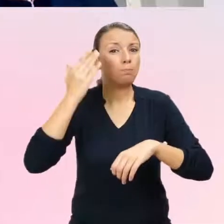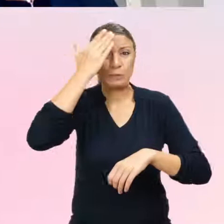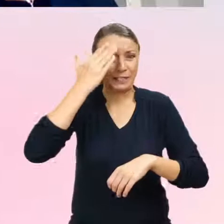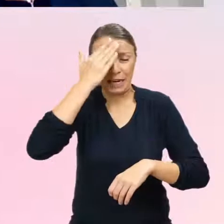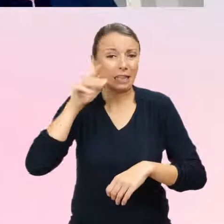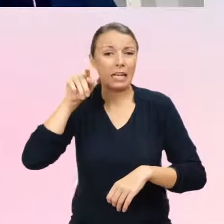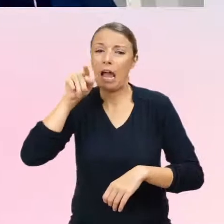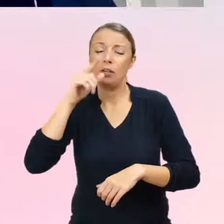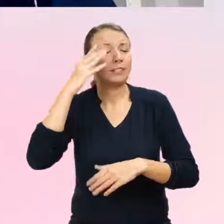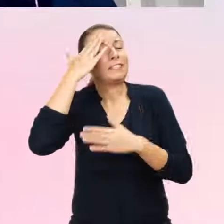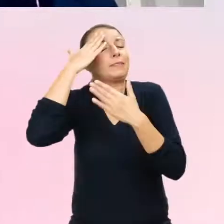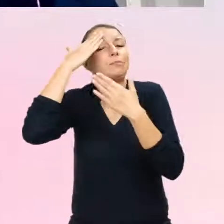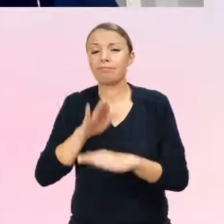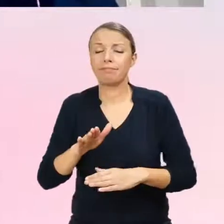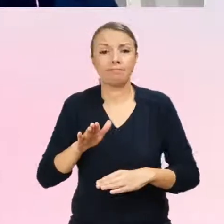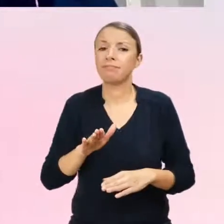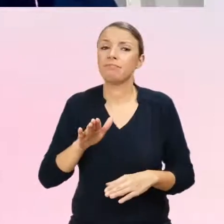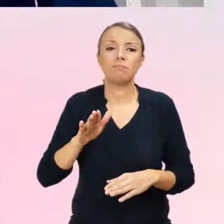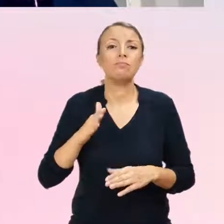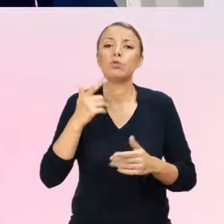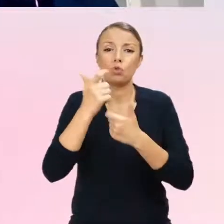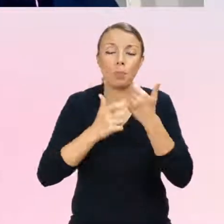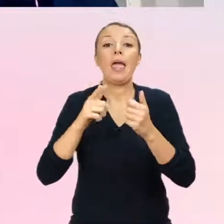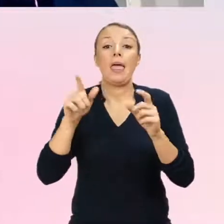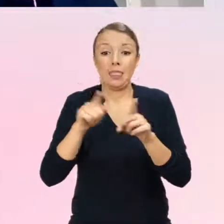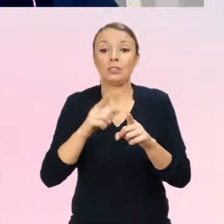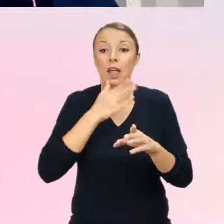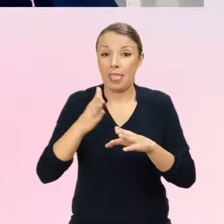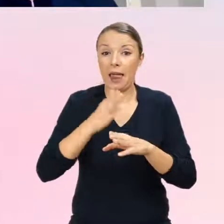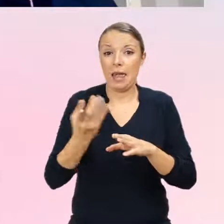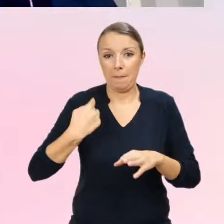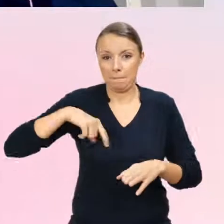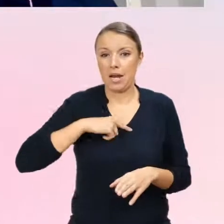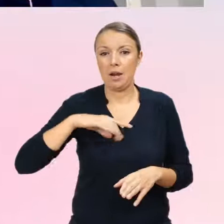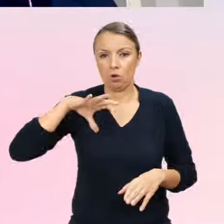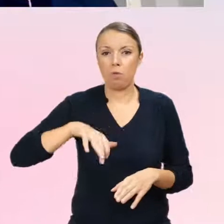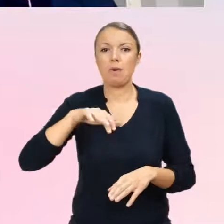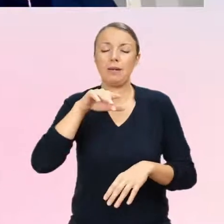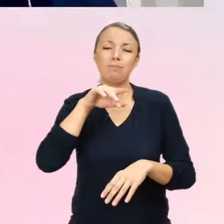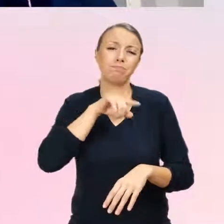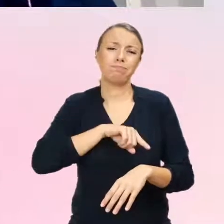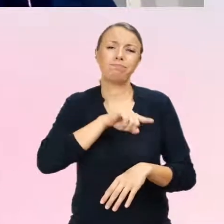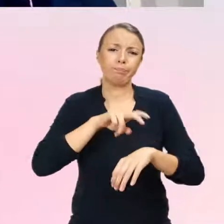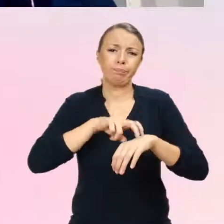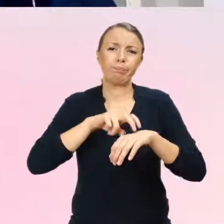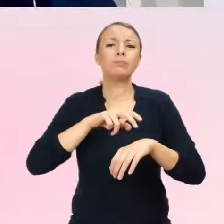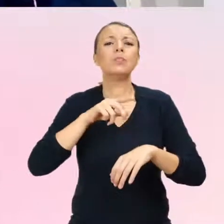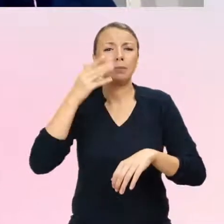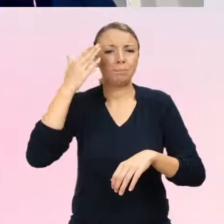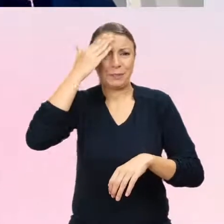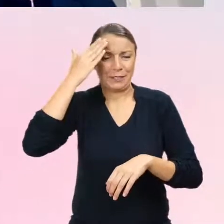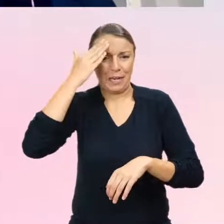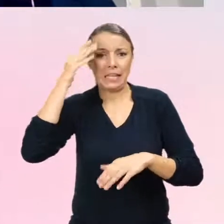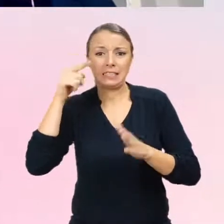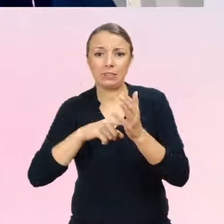mamy z tym problem jako psychiatrzy. Ja już jakby trochę bardziej z punktu widzenia psychiatry